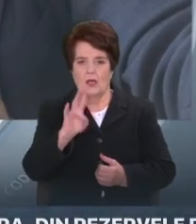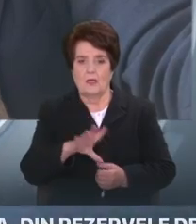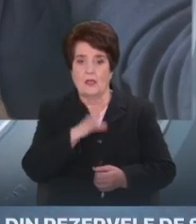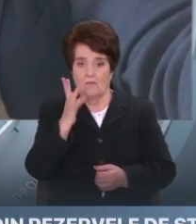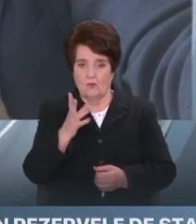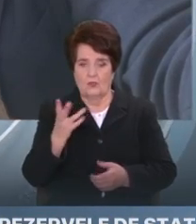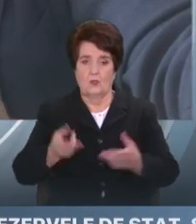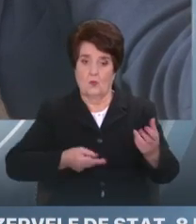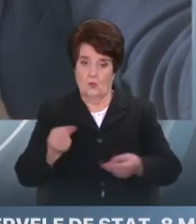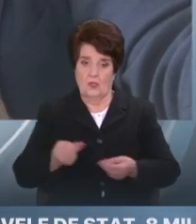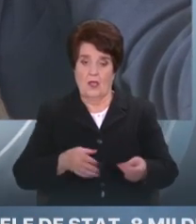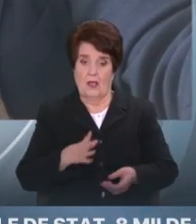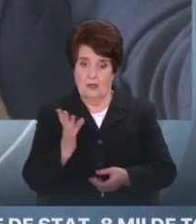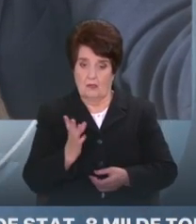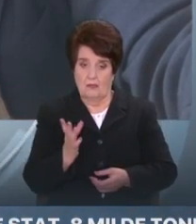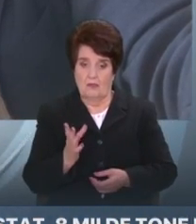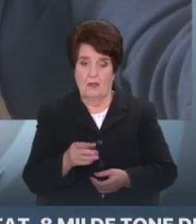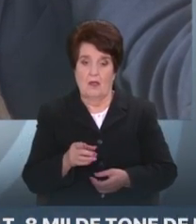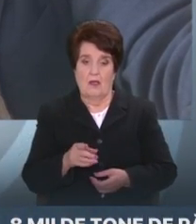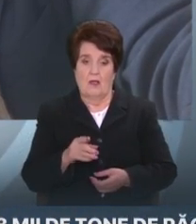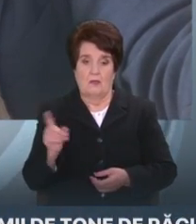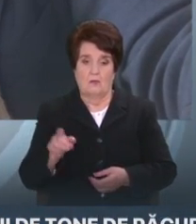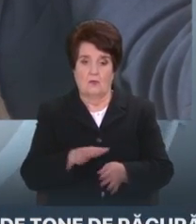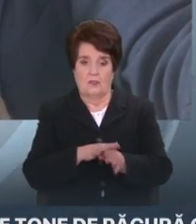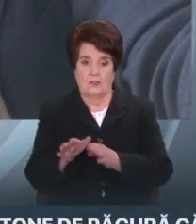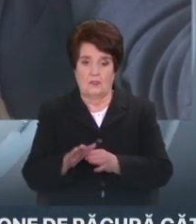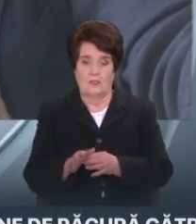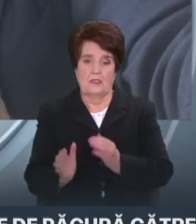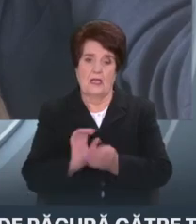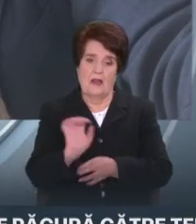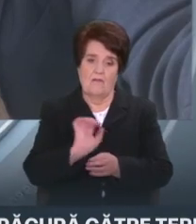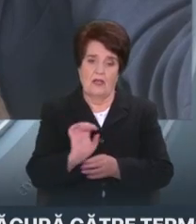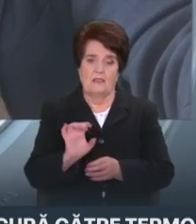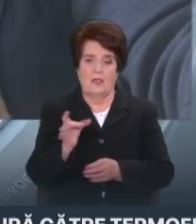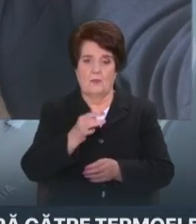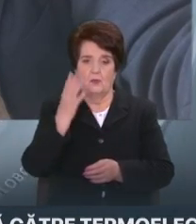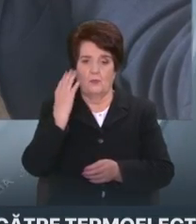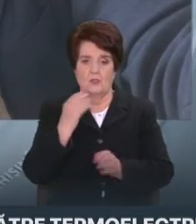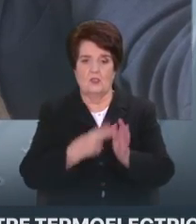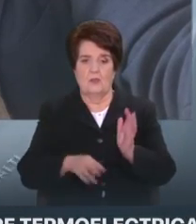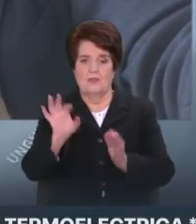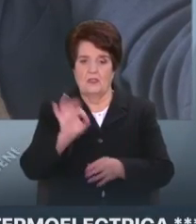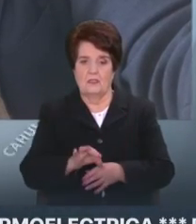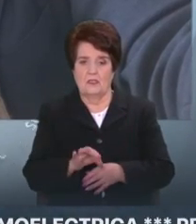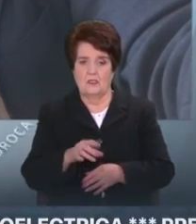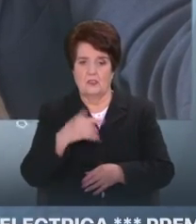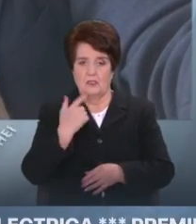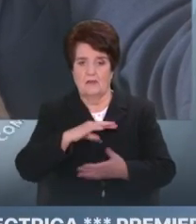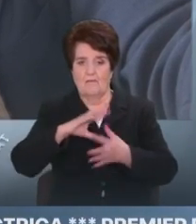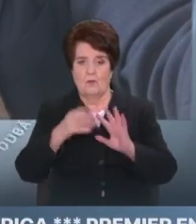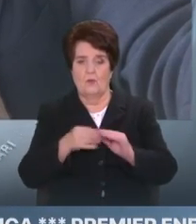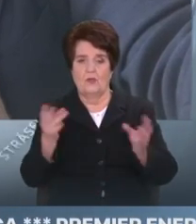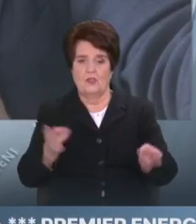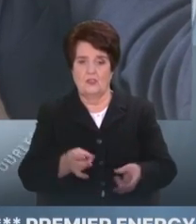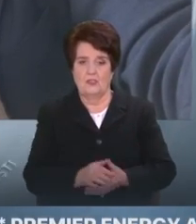un contract prin care ei se angajează să livreze Republicii Moldova 70% din volumul necesar